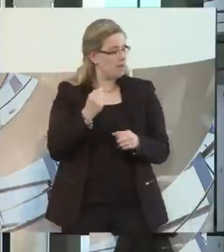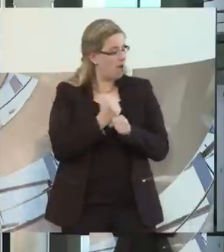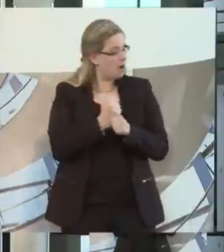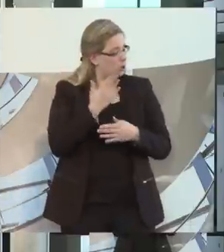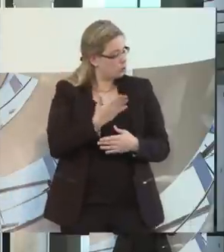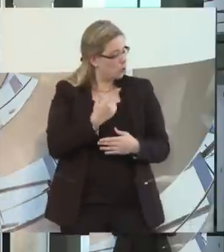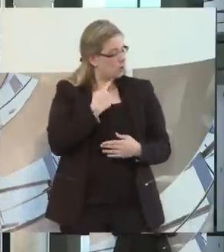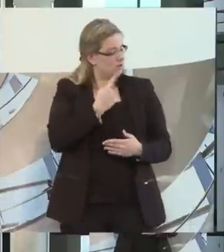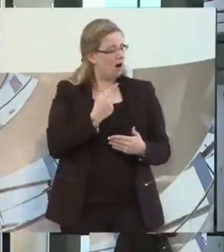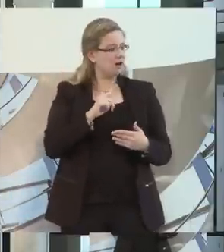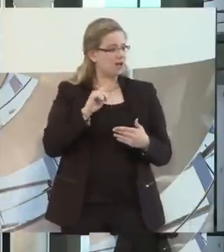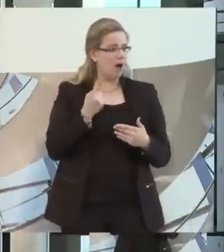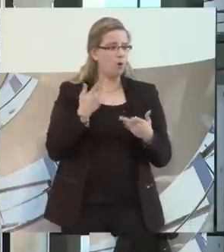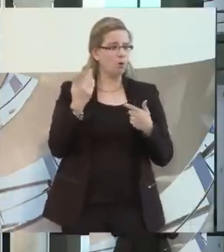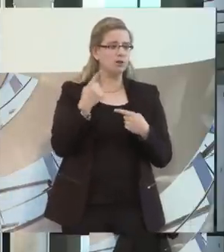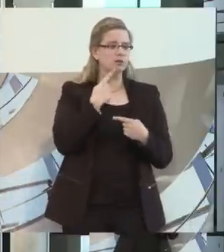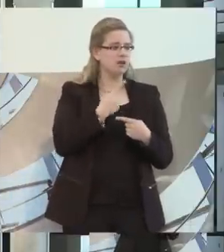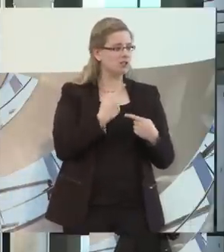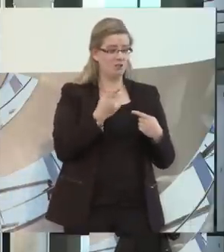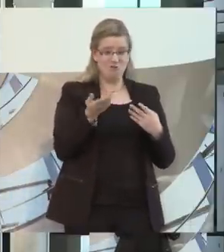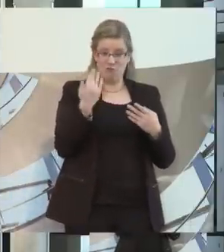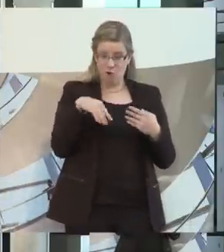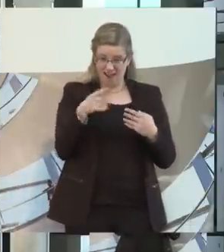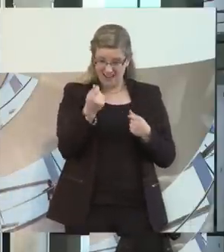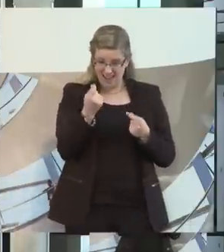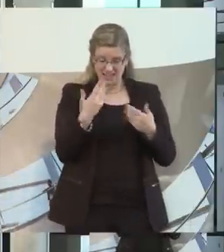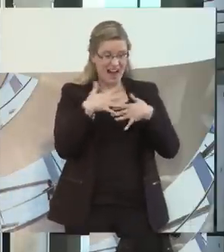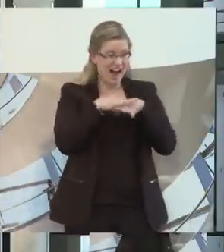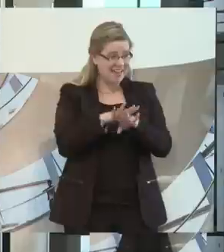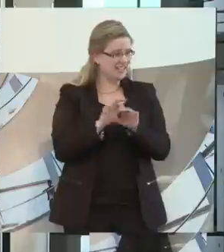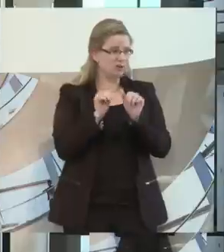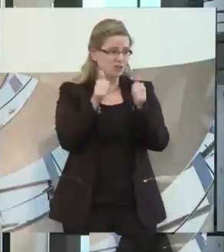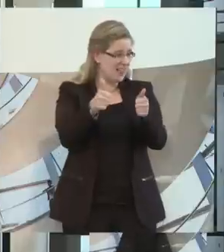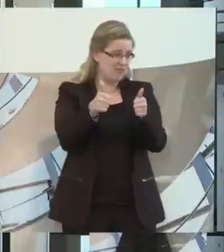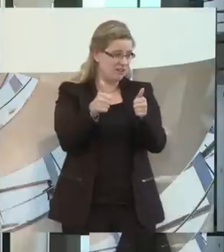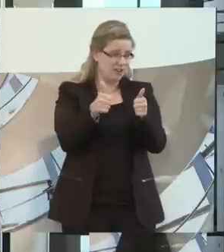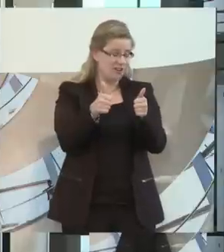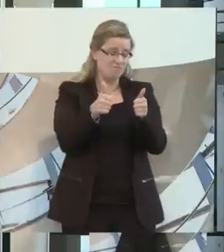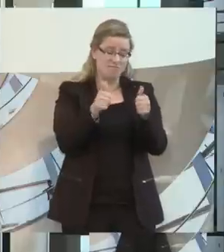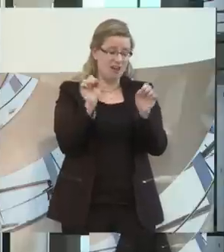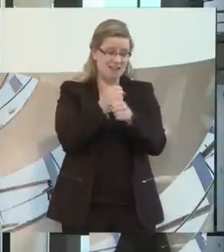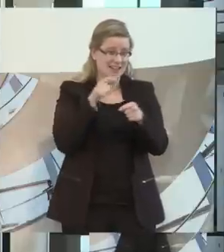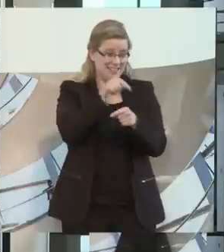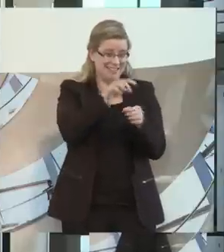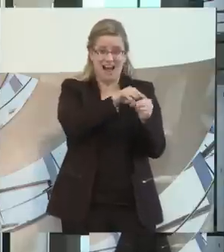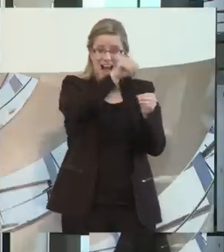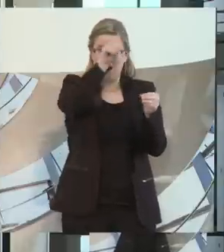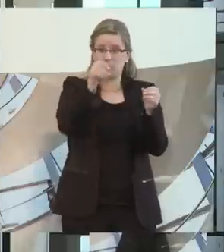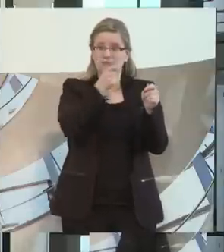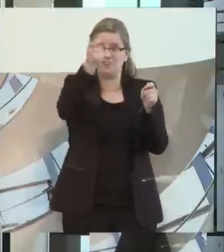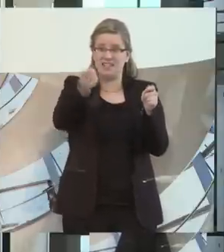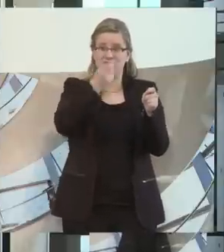Und das kann nicht zu Gänze aus der Eingangshilfe finanziert werden, weil die Leistungssätze stagnieren. Wir bekommen kleine